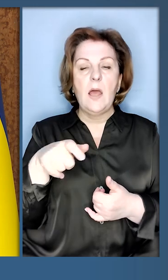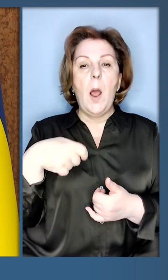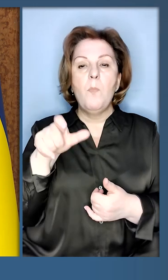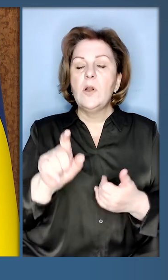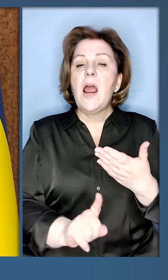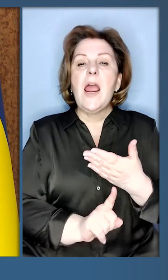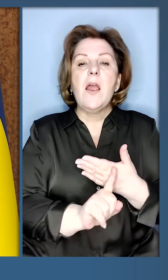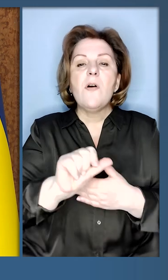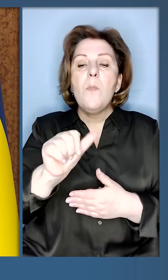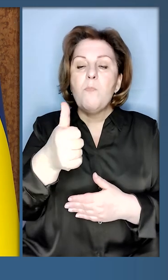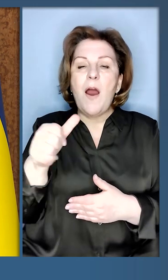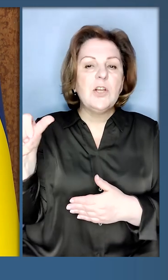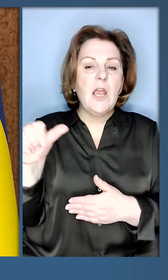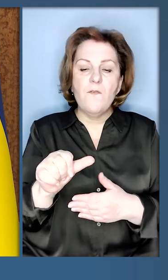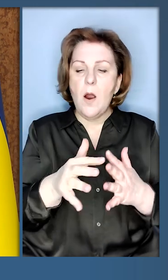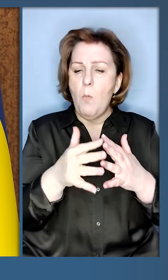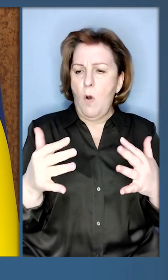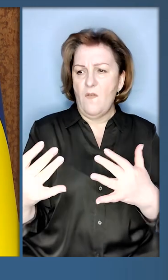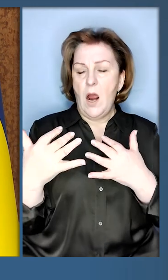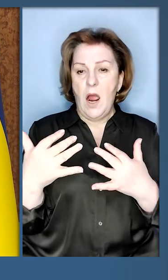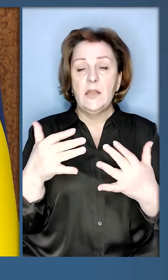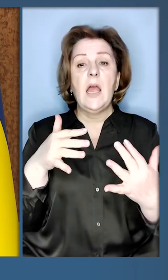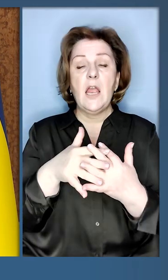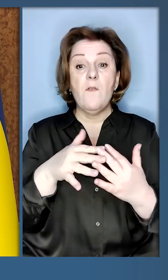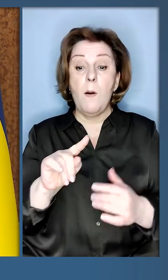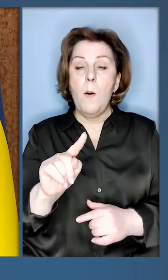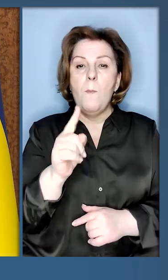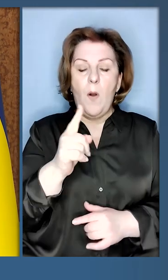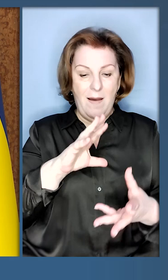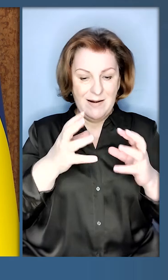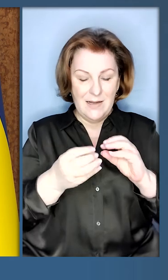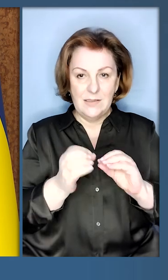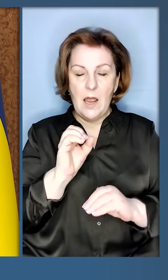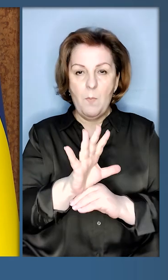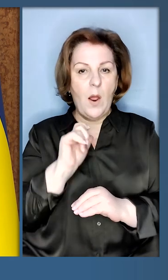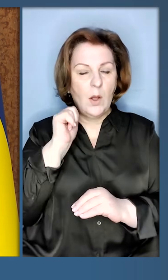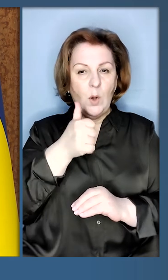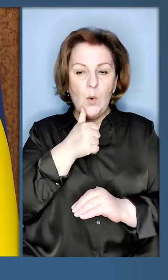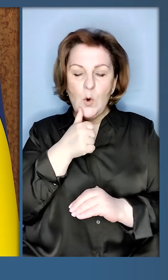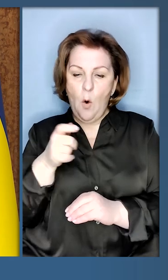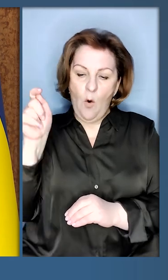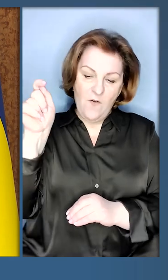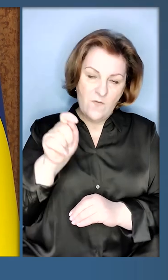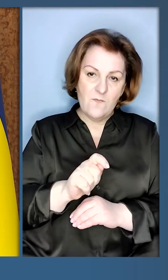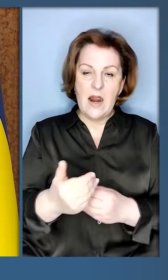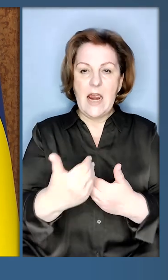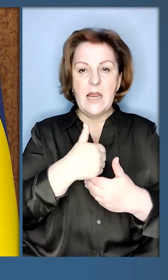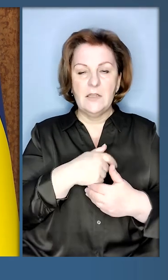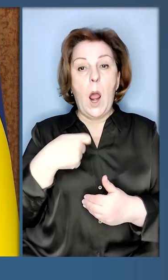перших хвилин повномасштабної війни. І цей перший за 15 років візит президента